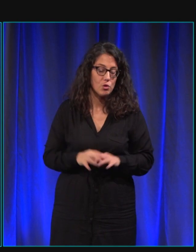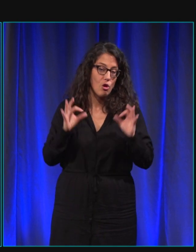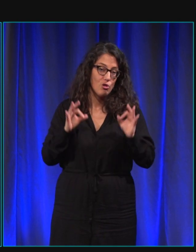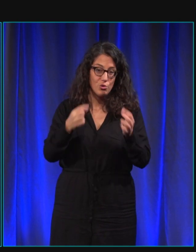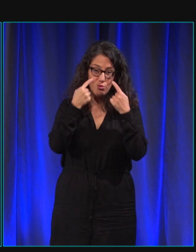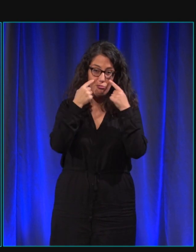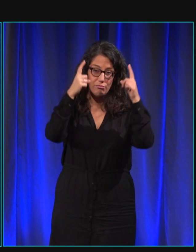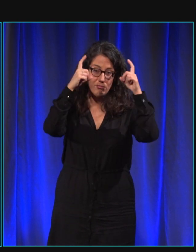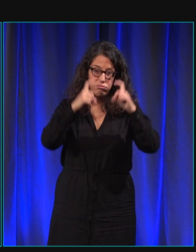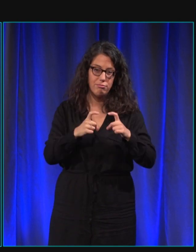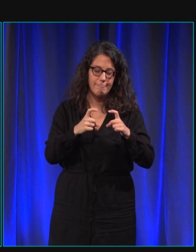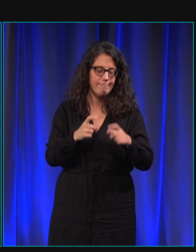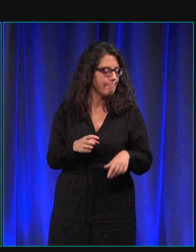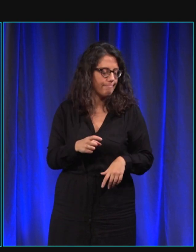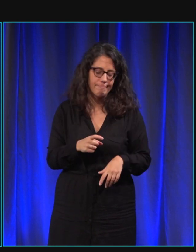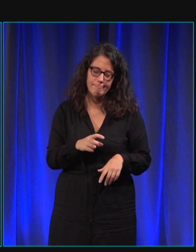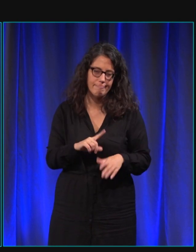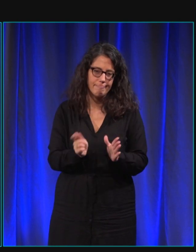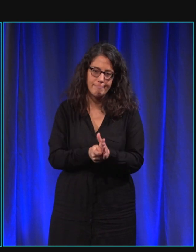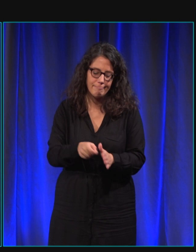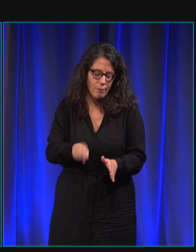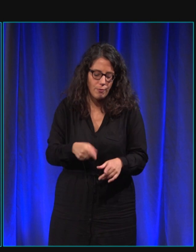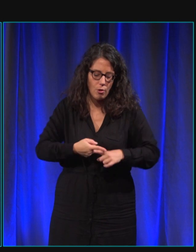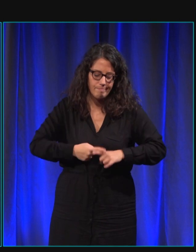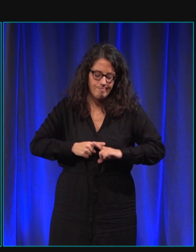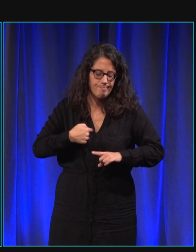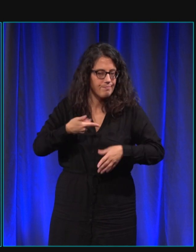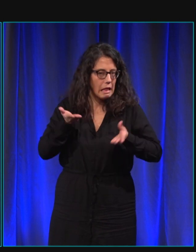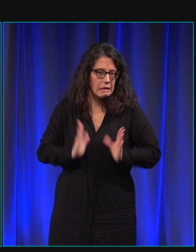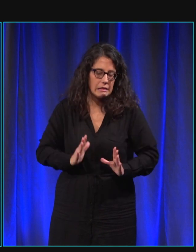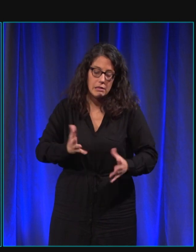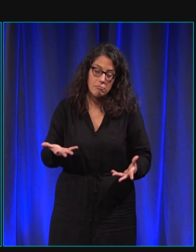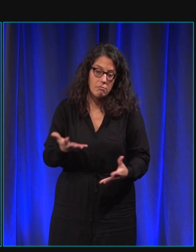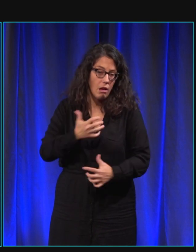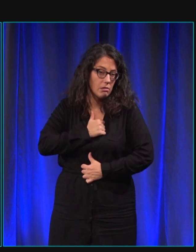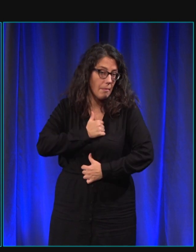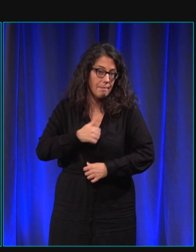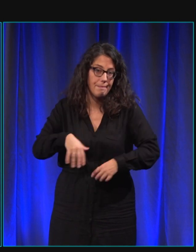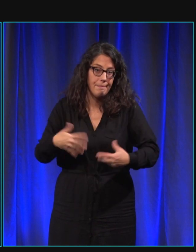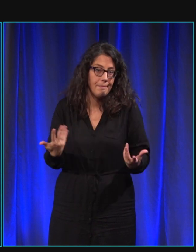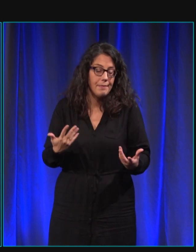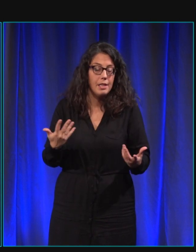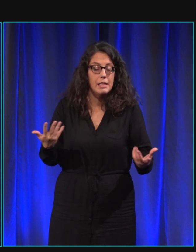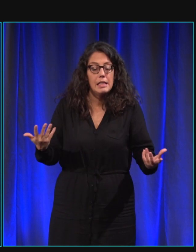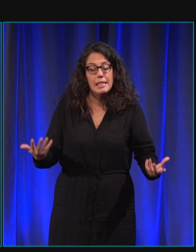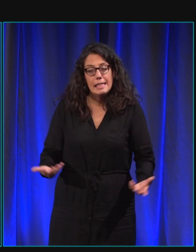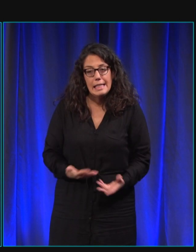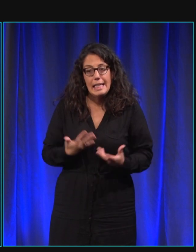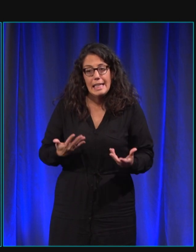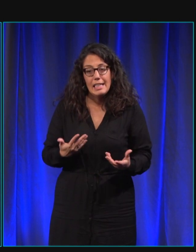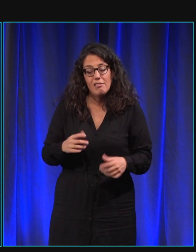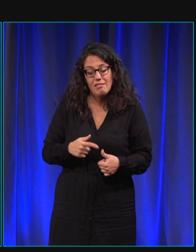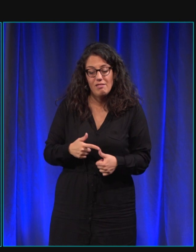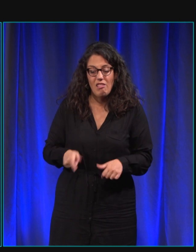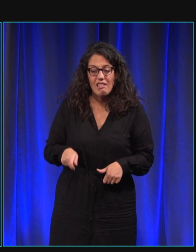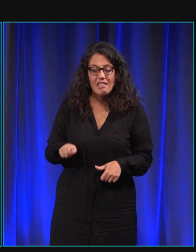baissé, il a fallu qu'un jour, quand même, je me décide à accepter et utiliser une canne, pour